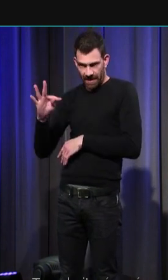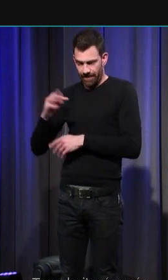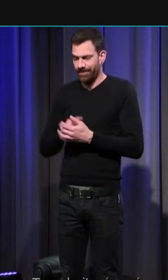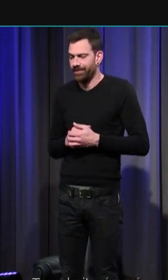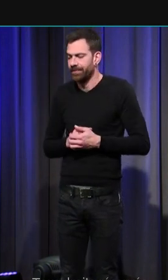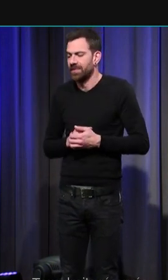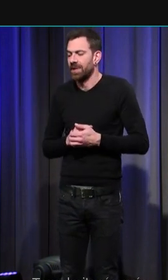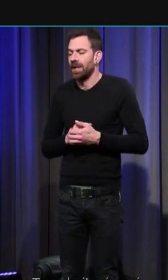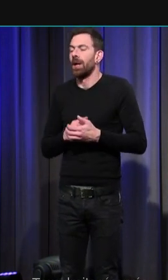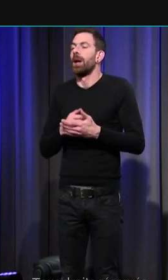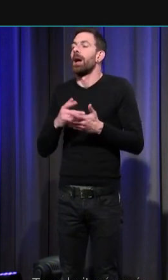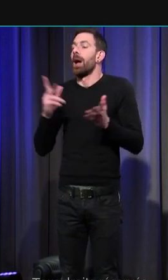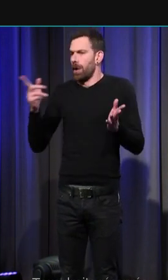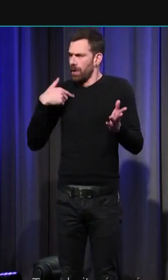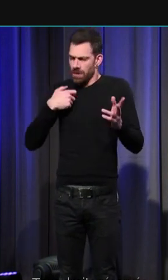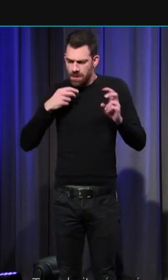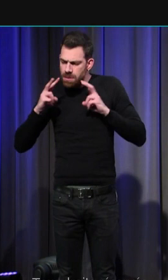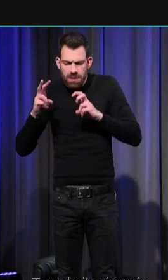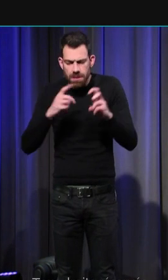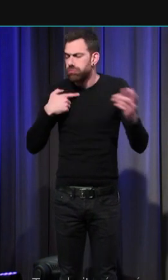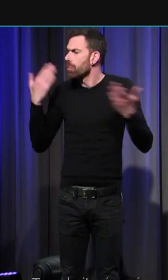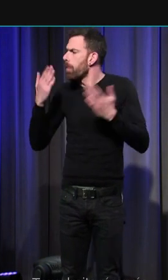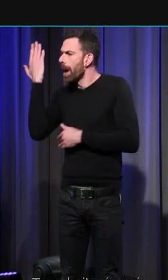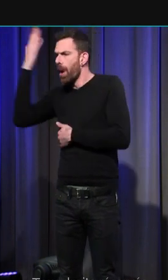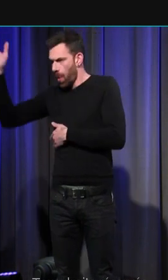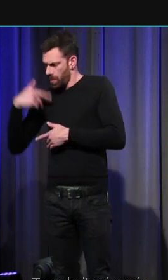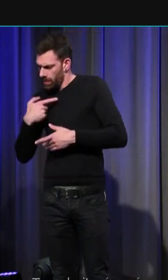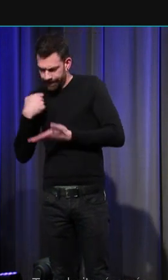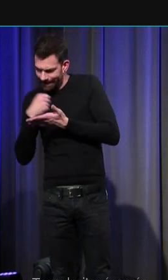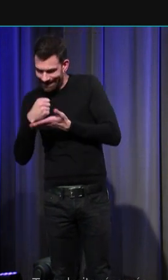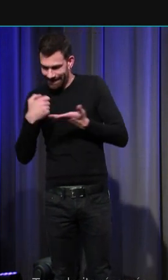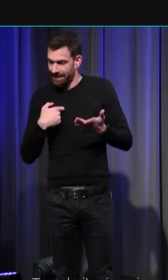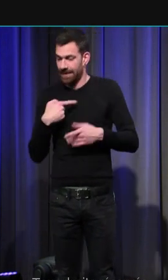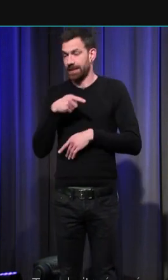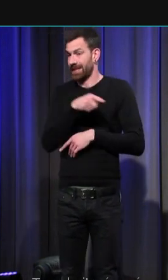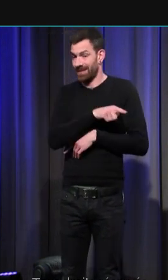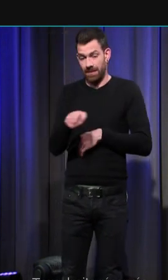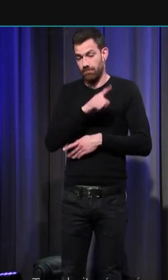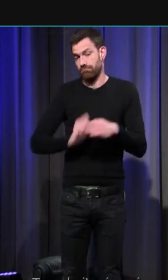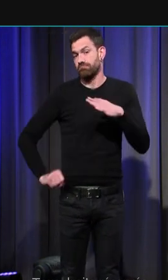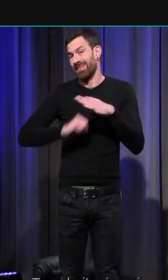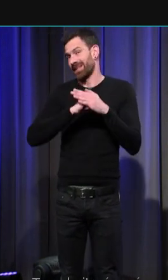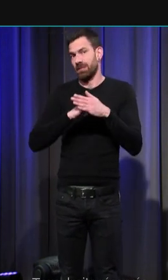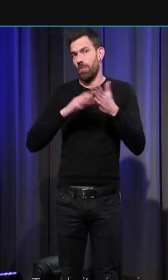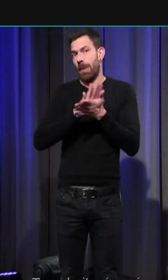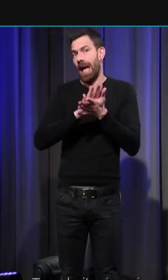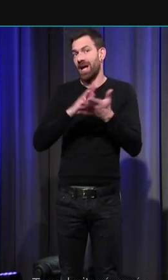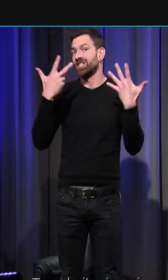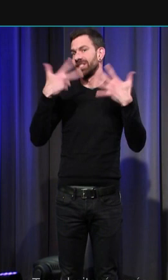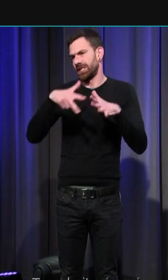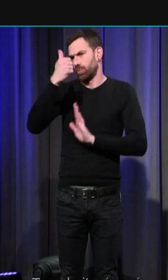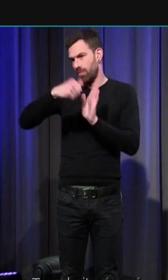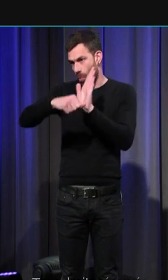parce que nous avons pu faire des tests à droite à gauche la population de Blandy-les-Tours n'excède pas 18 mois et nous avons un tiers de